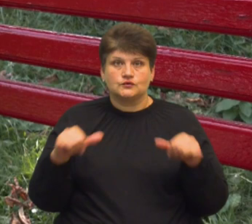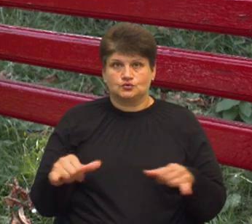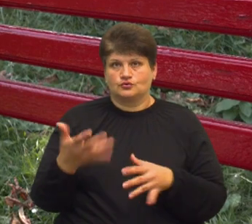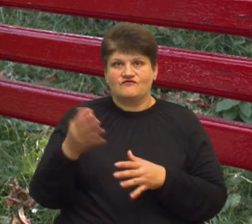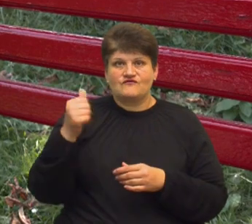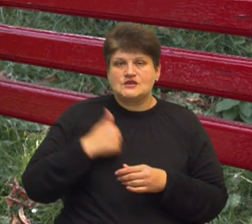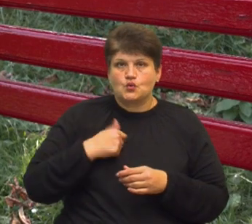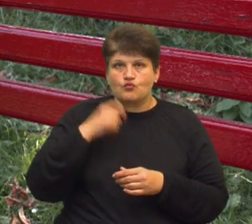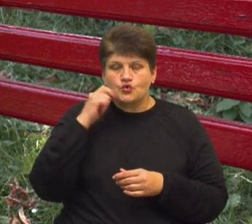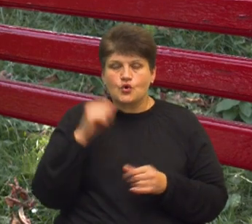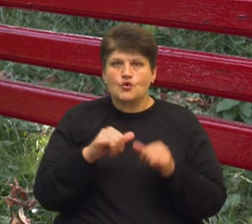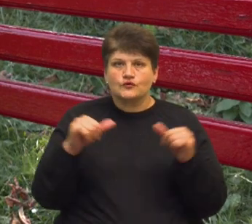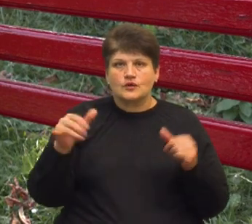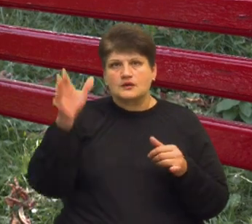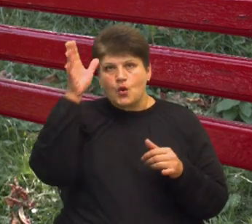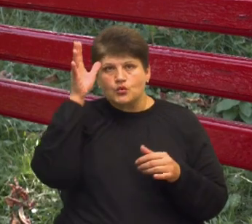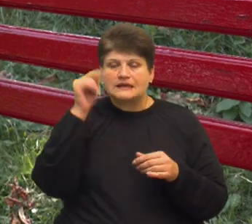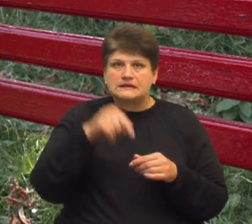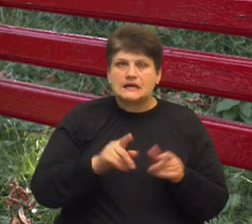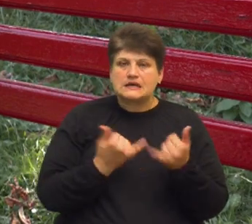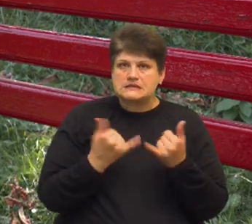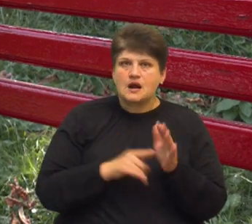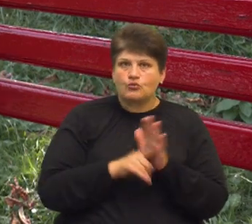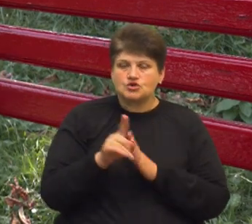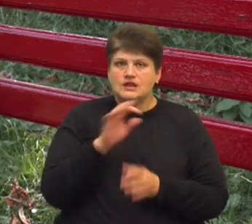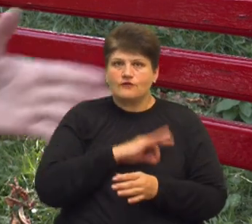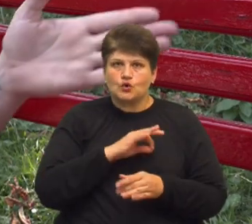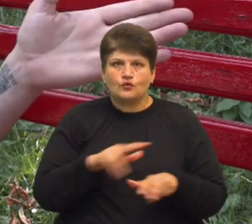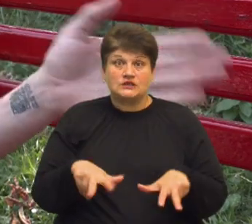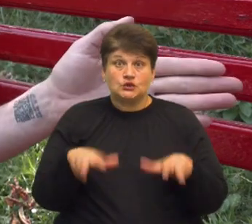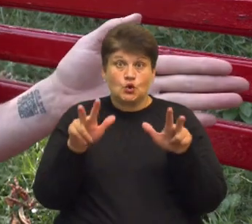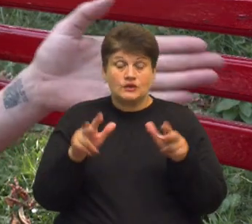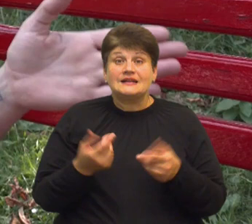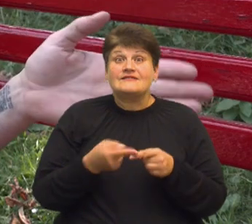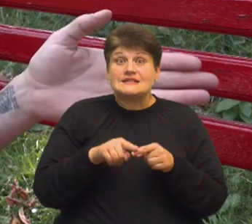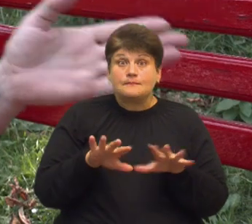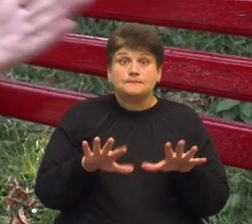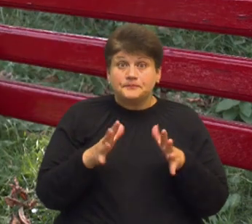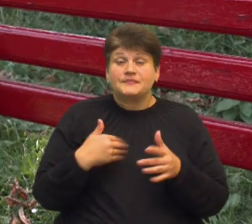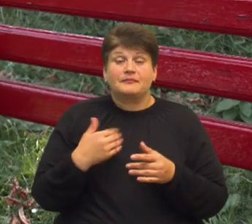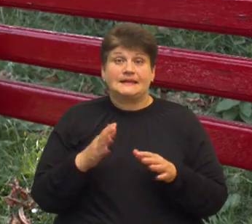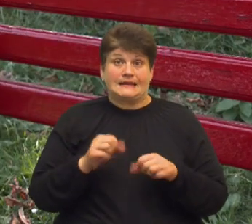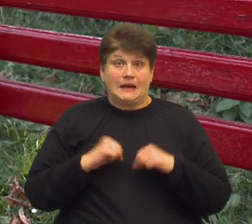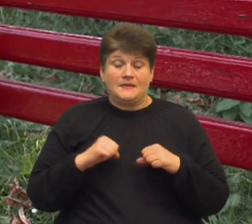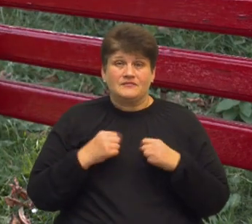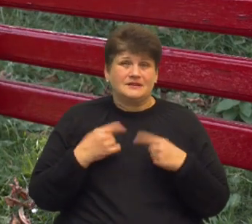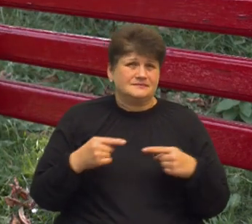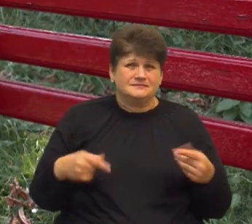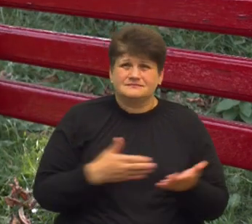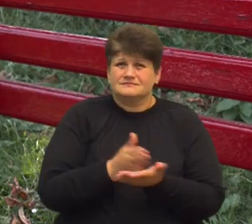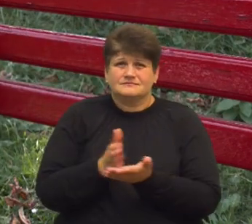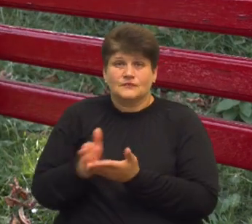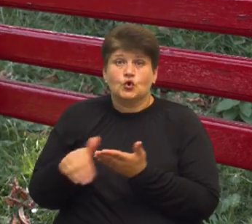розвиток науки і те, як зараз почали використовувати дрони. На даний момент ми намагаємося усіма можливими способами